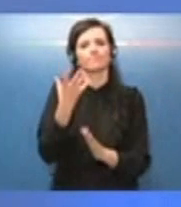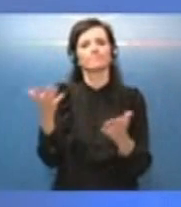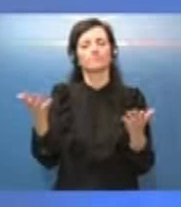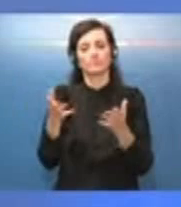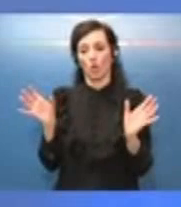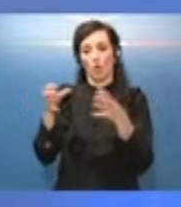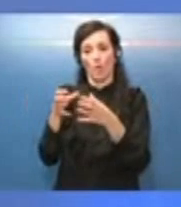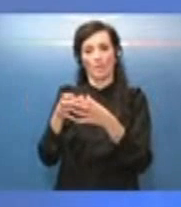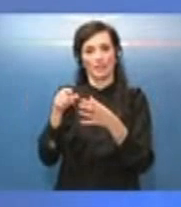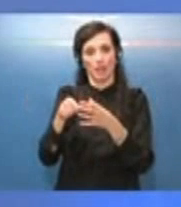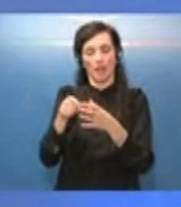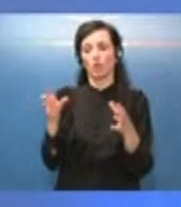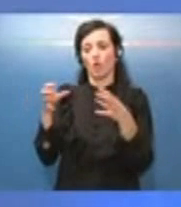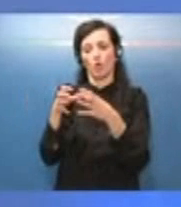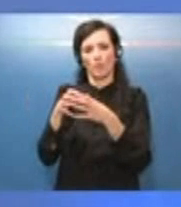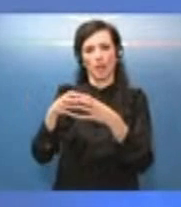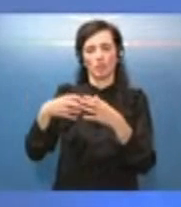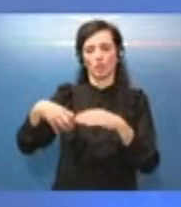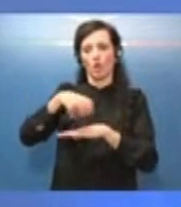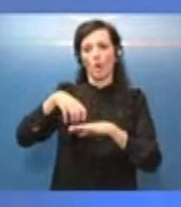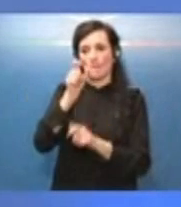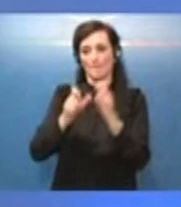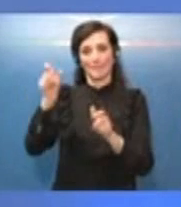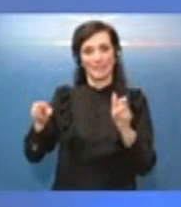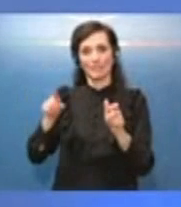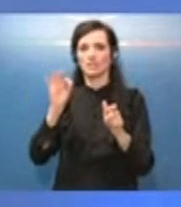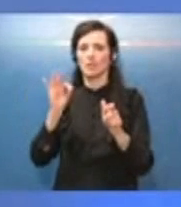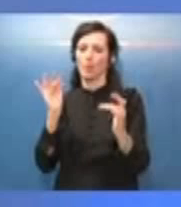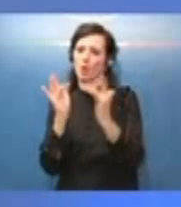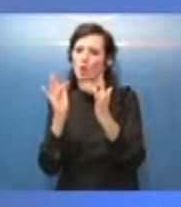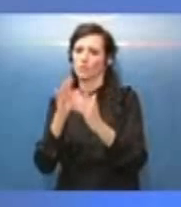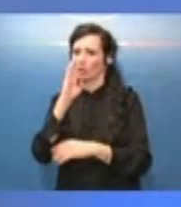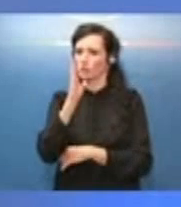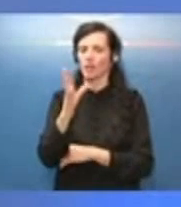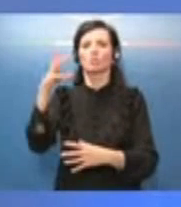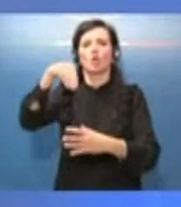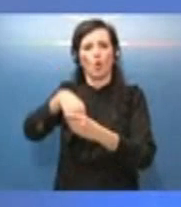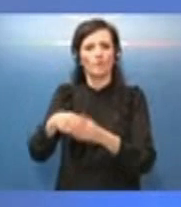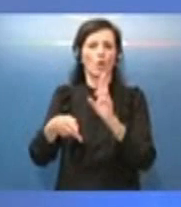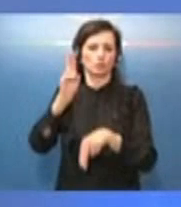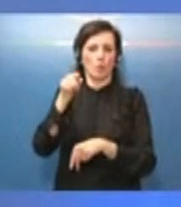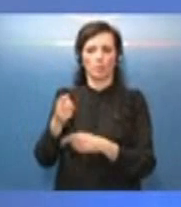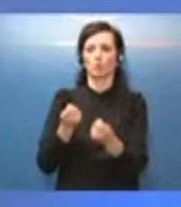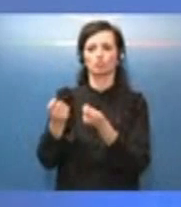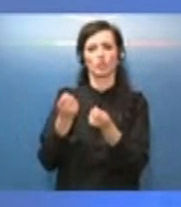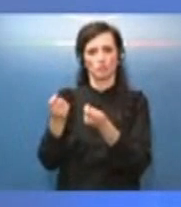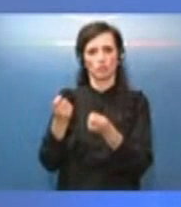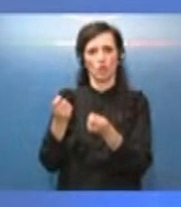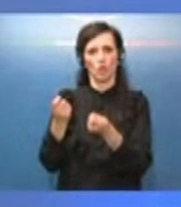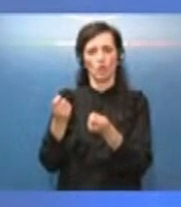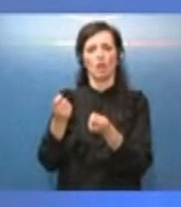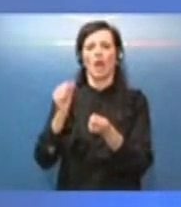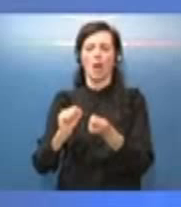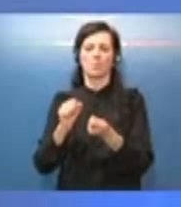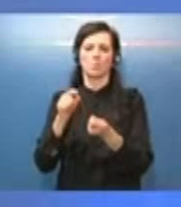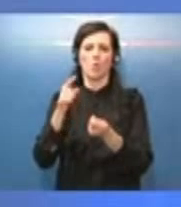di Ministri che sono più direttamente coinvolti nella gestione e nella risposta a